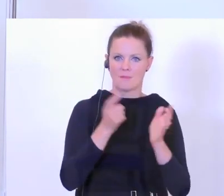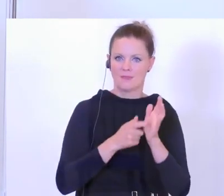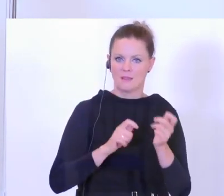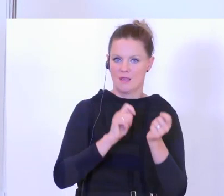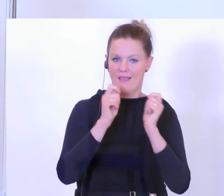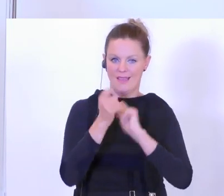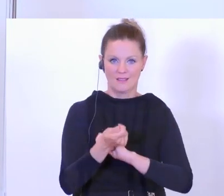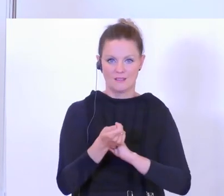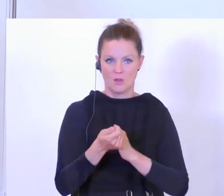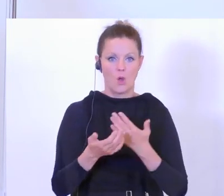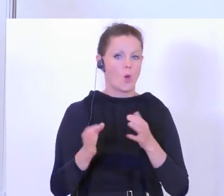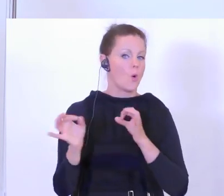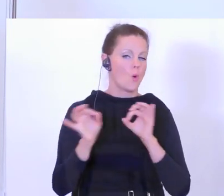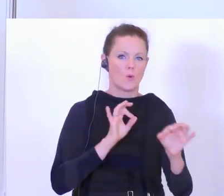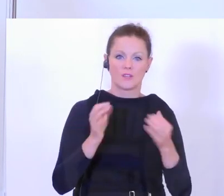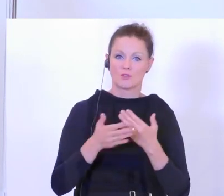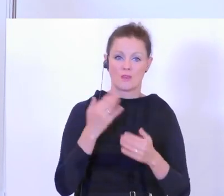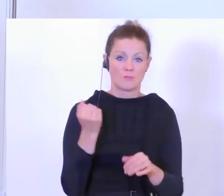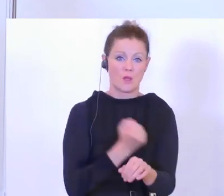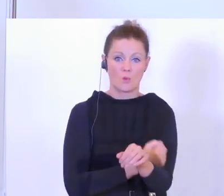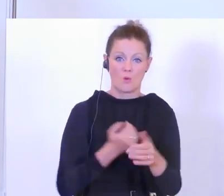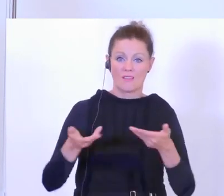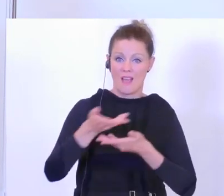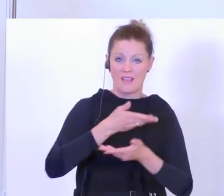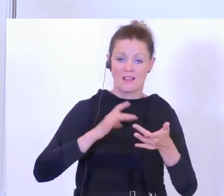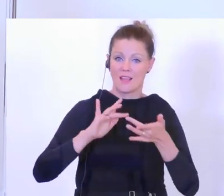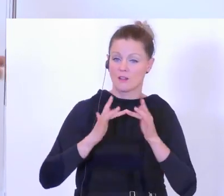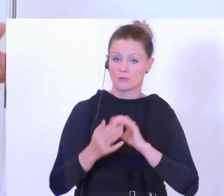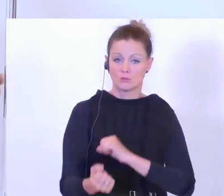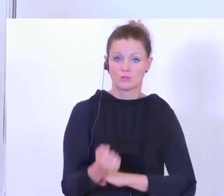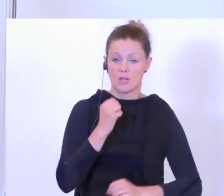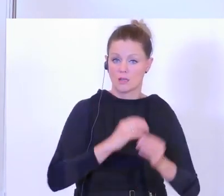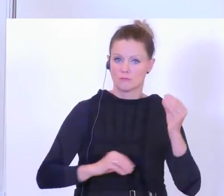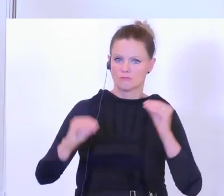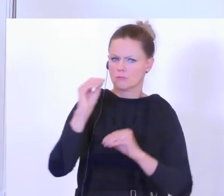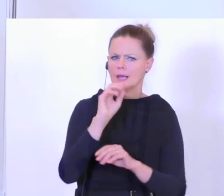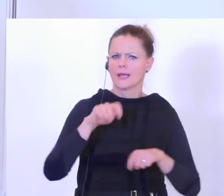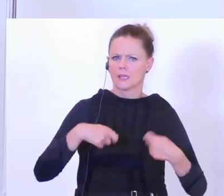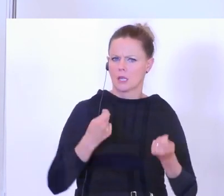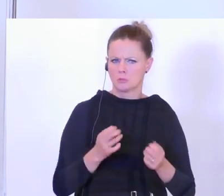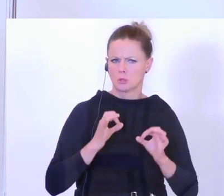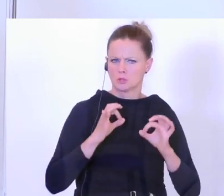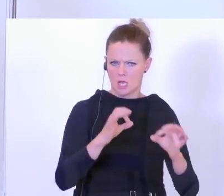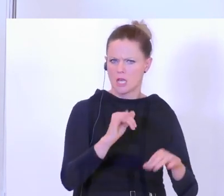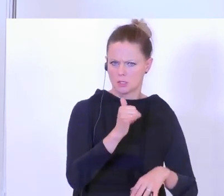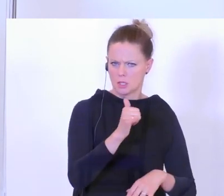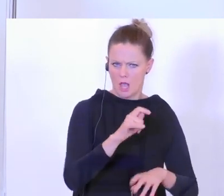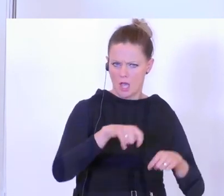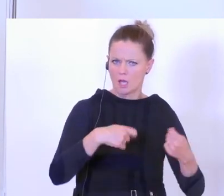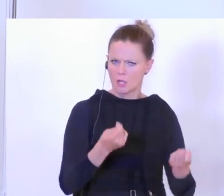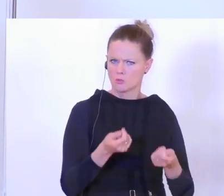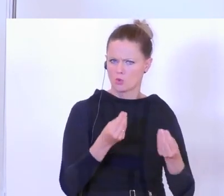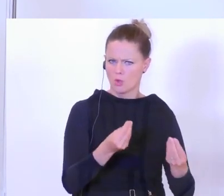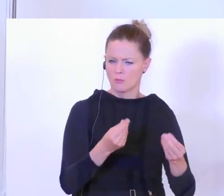für die Kriminalität. Der Drogenhandel hat massiv zugenommen im Internet. Also es gibt ihn zwar klassisch auf der Straße noch, aber auch in Coronavirus-Zeiten